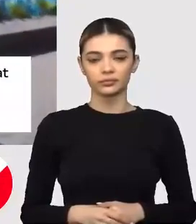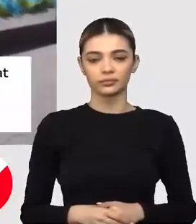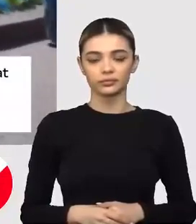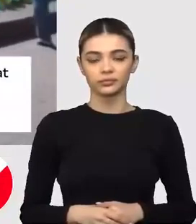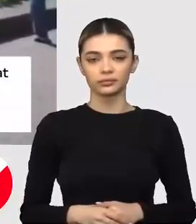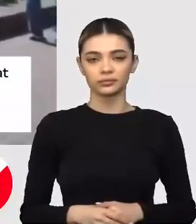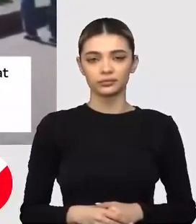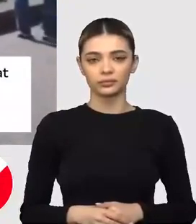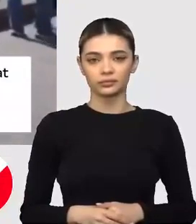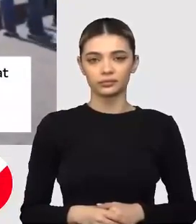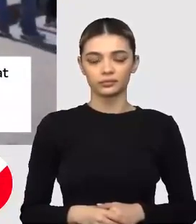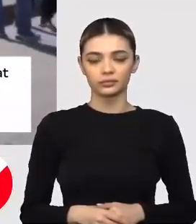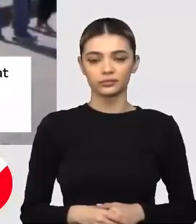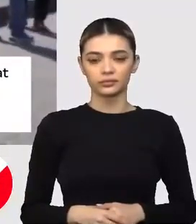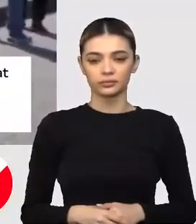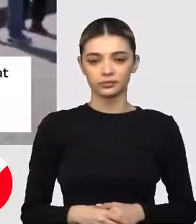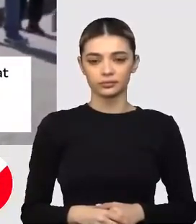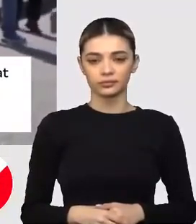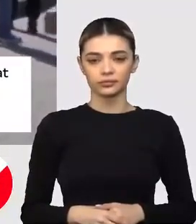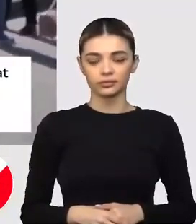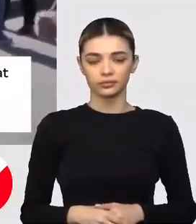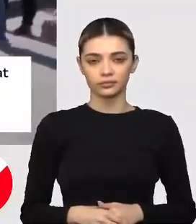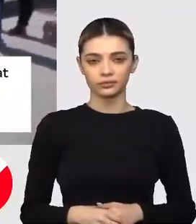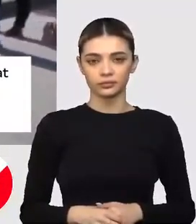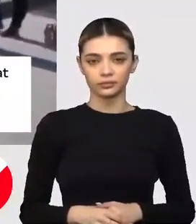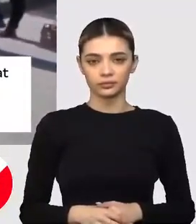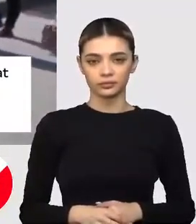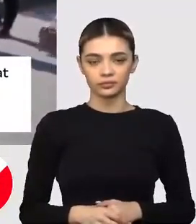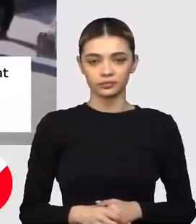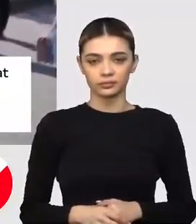Muzica pentru că pentru că pentru